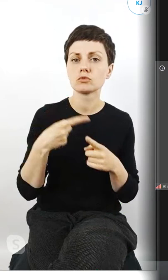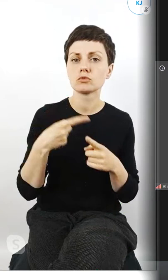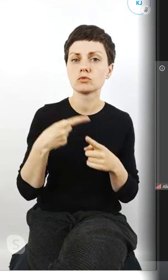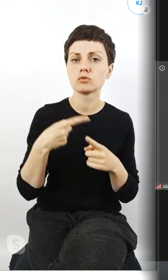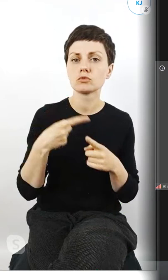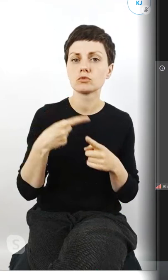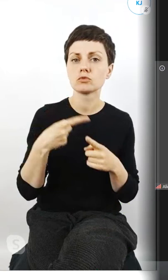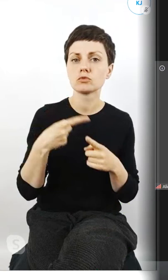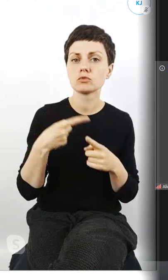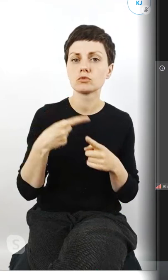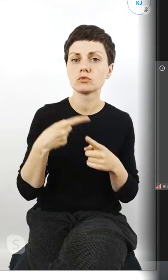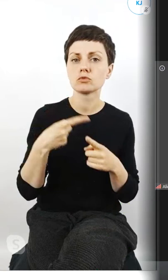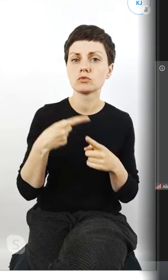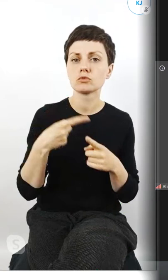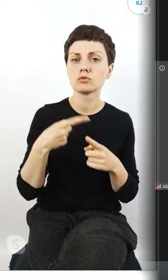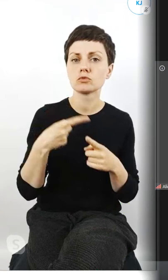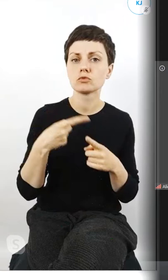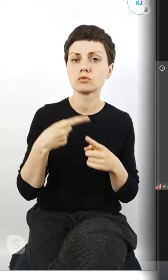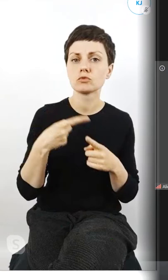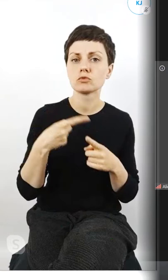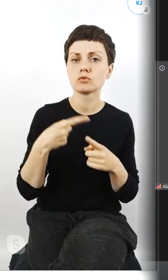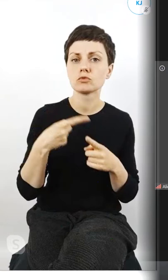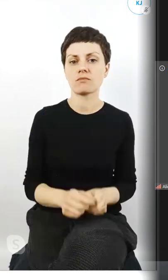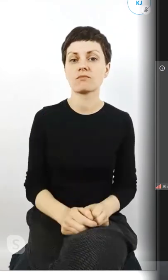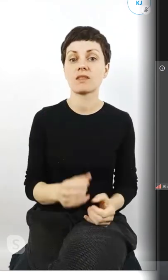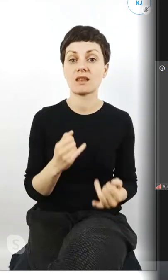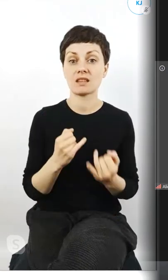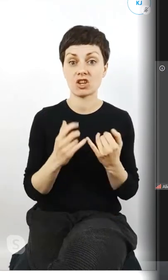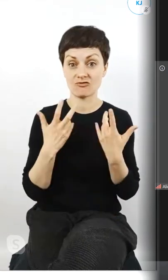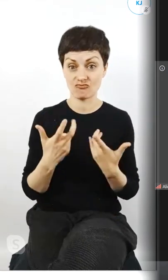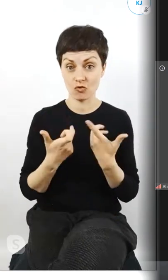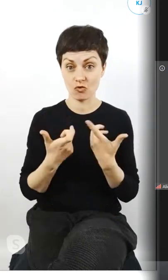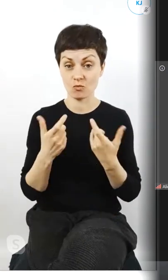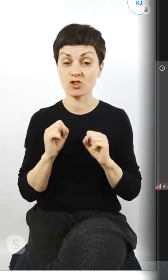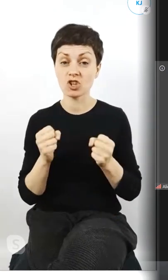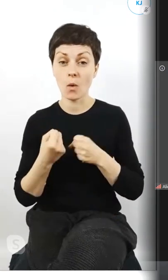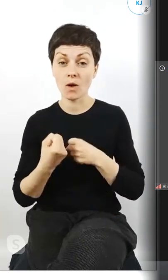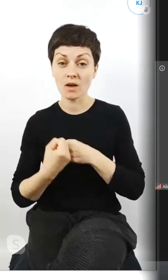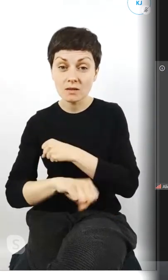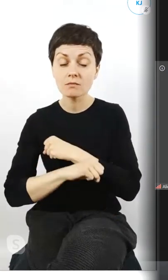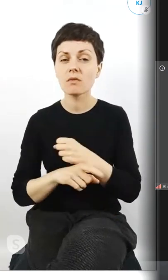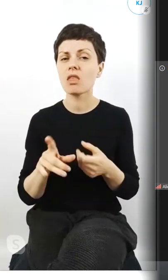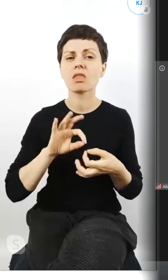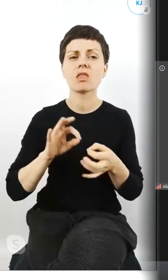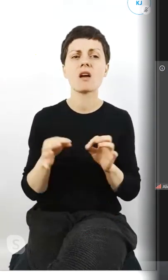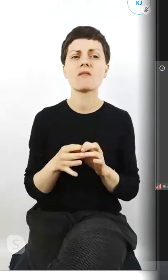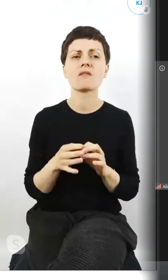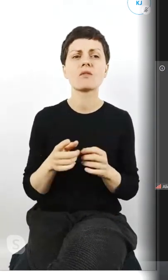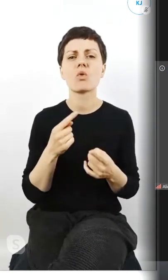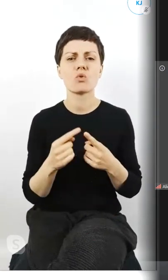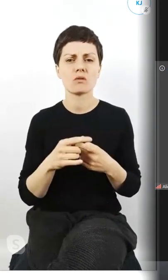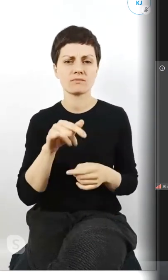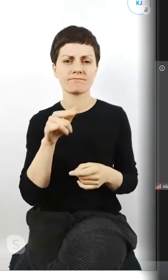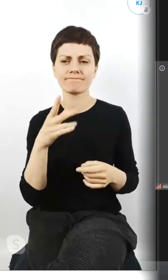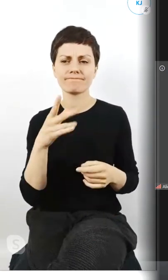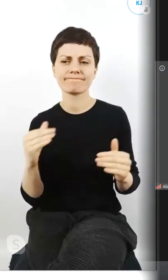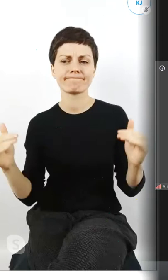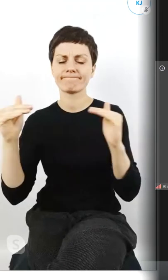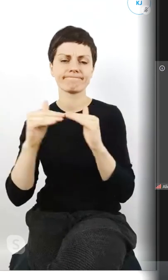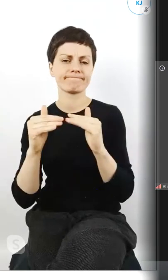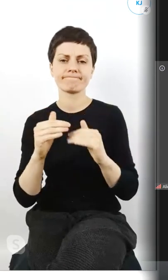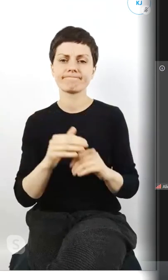jeśli jesteśmy w stanie zrobić jakiekolwiek działanie zastępcze, to nie jest to nawet trochę miarodajne tak naprawdę